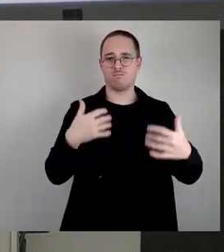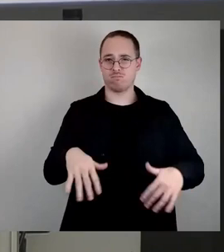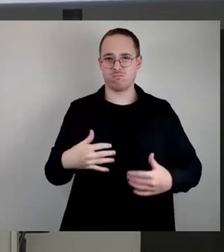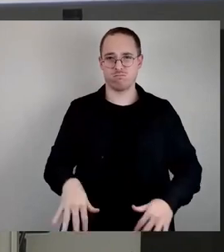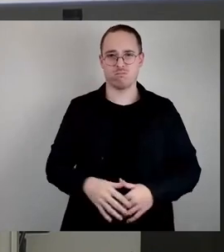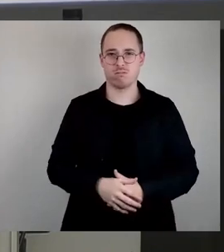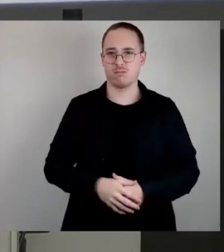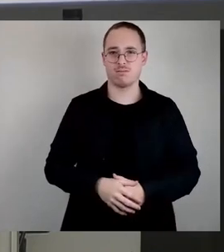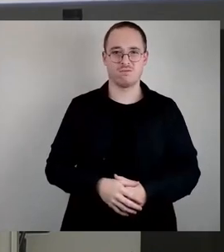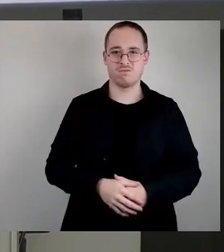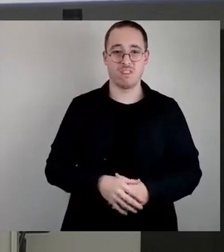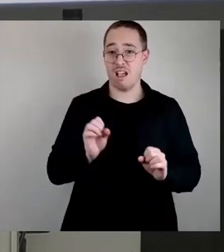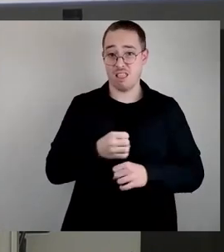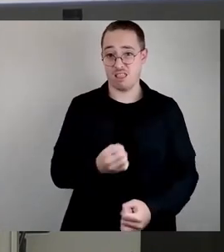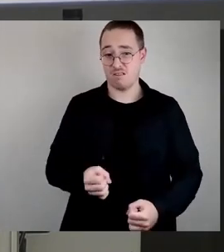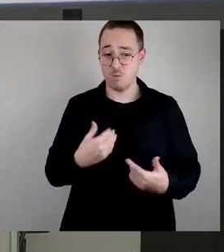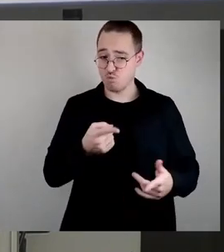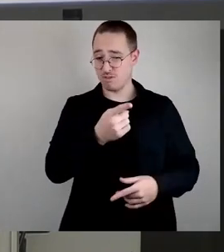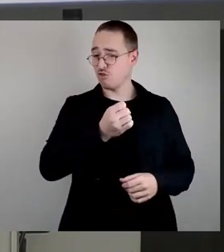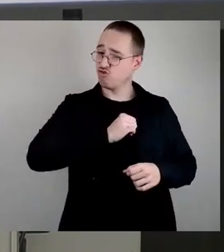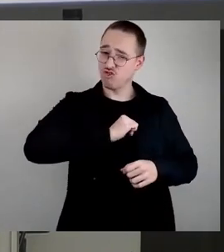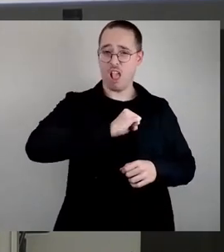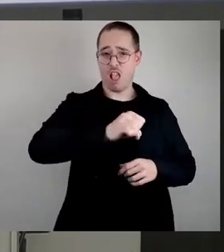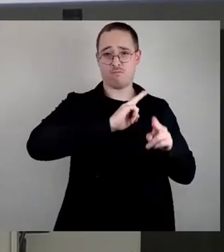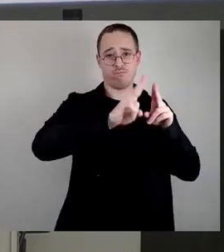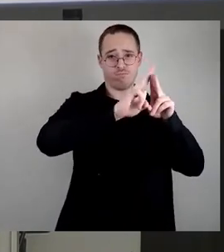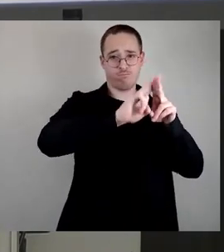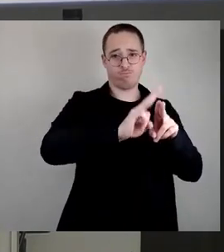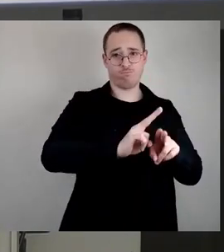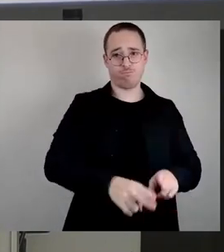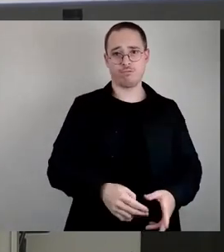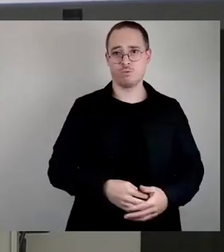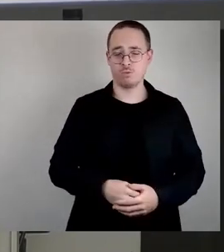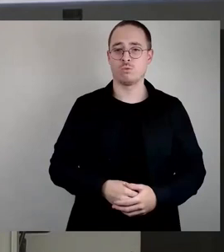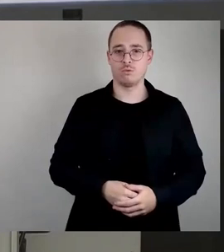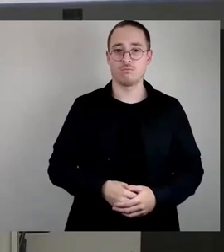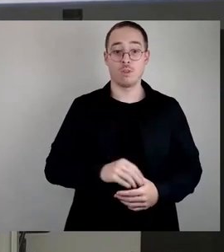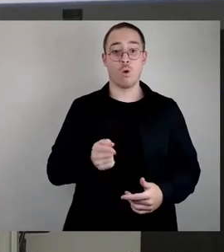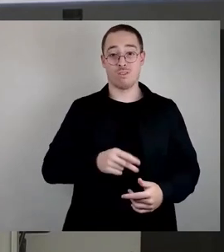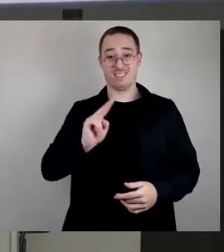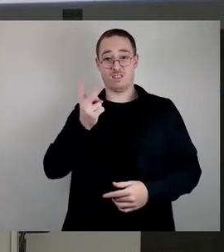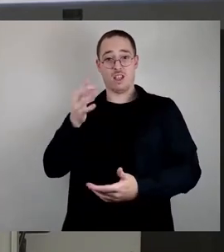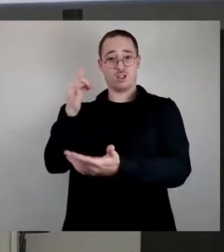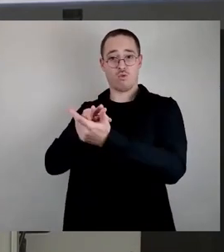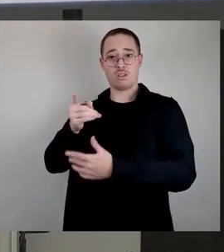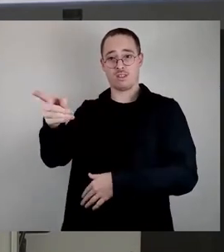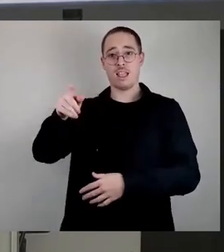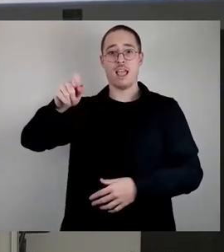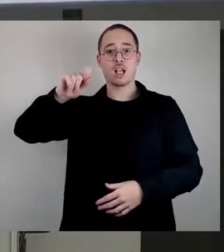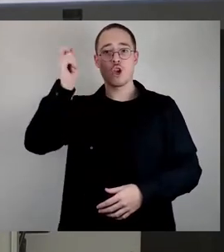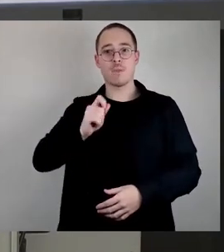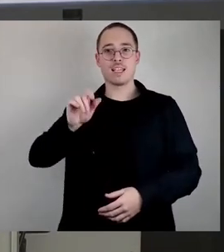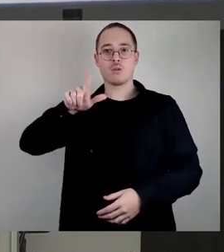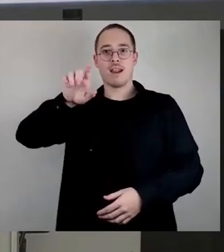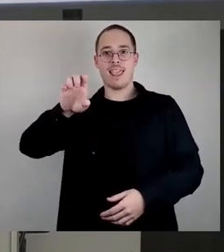ganz schnellstens etwas getan werden. Und ebenso ist natürlich der Zeitdruck für das Gymnasium Leo enorm,